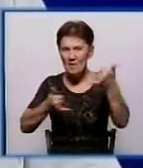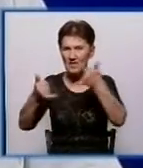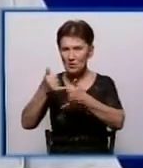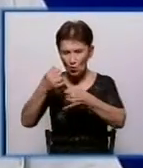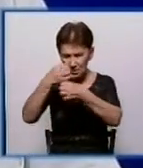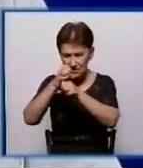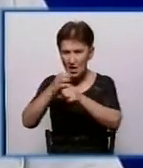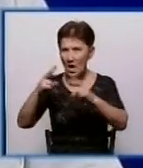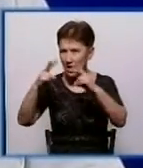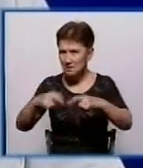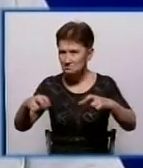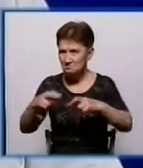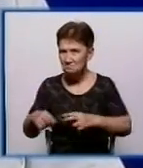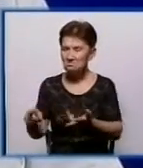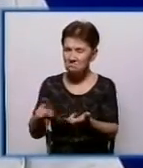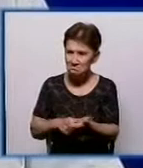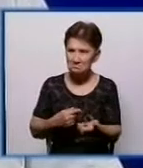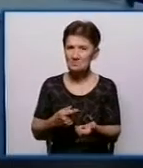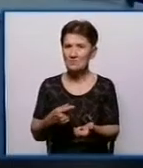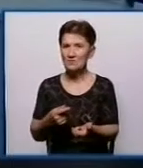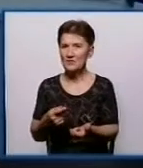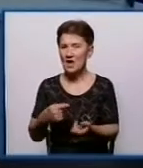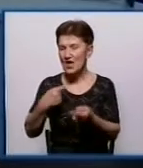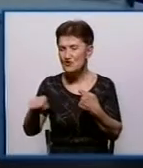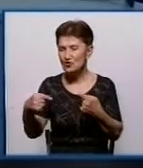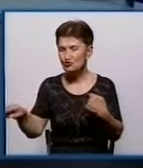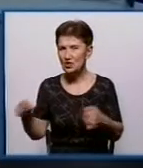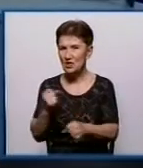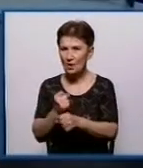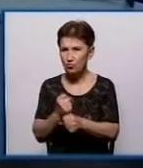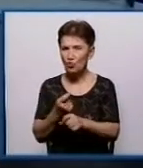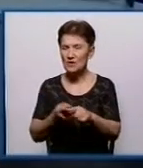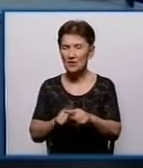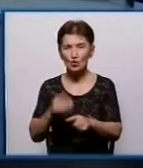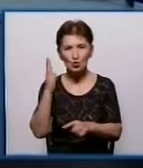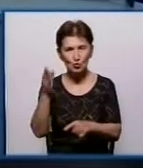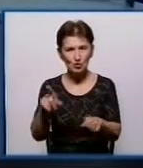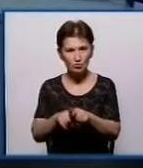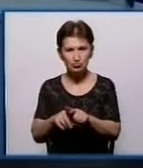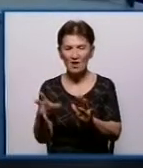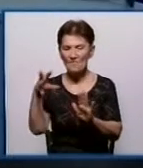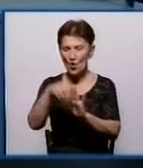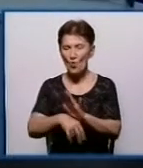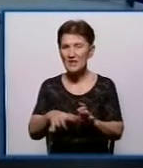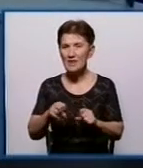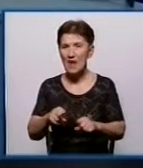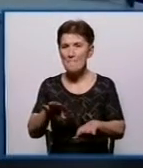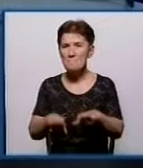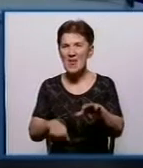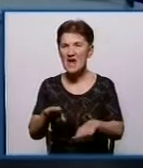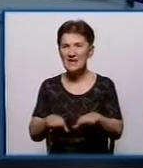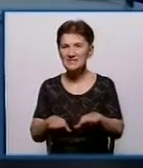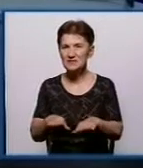поставлено на баланс. Ми ведемо інші роботи, які також будуть ставитись на баланс, вводитися в експлуатацію об'єкти.